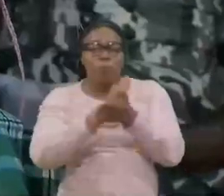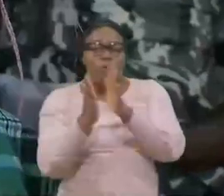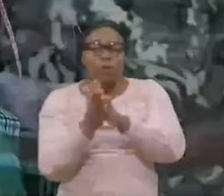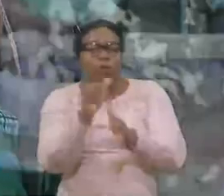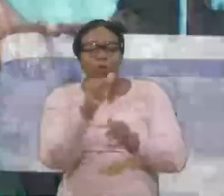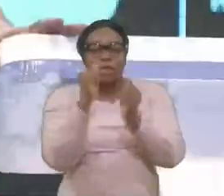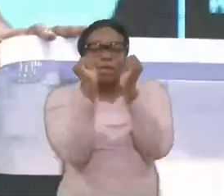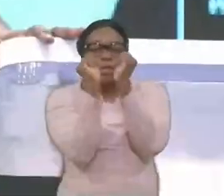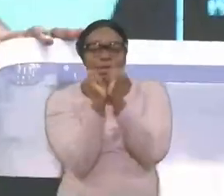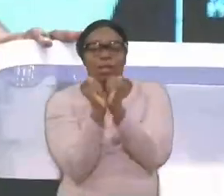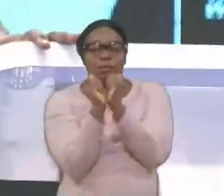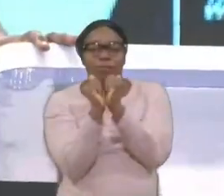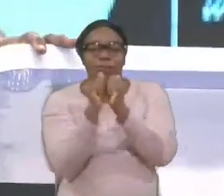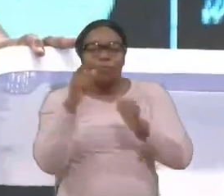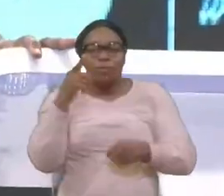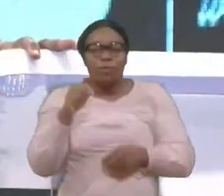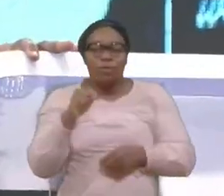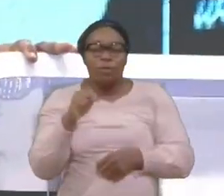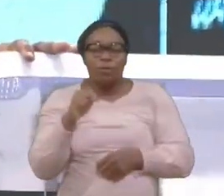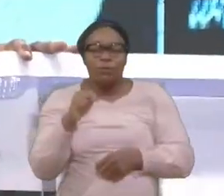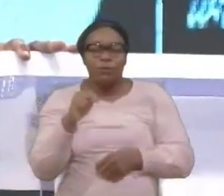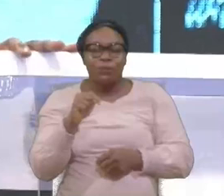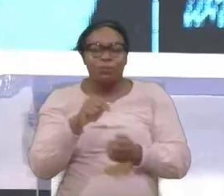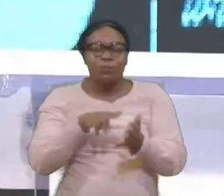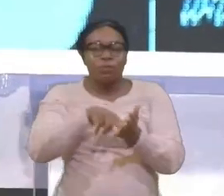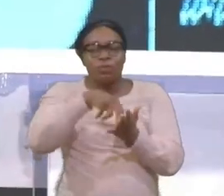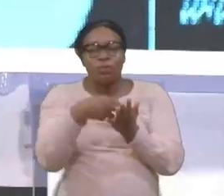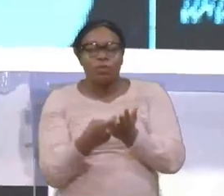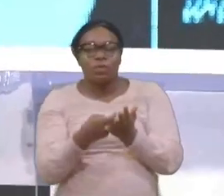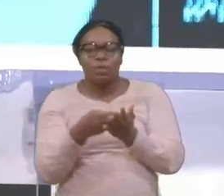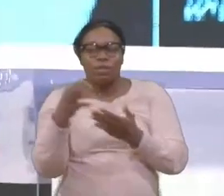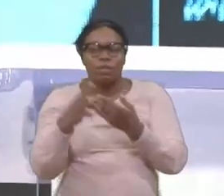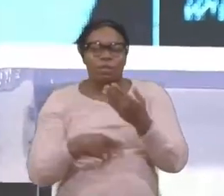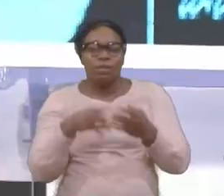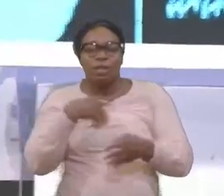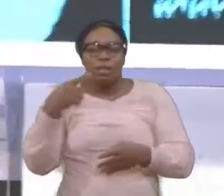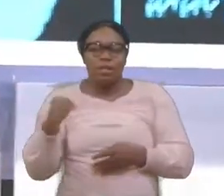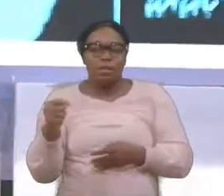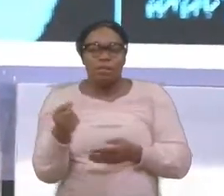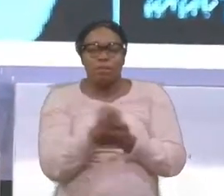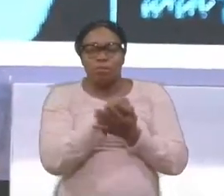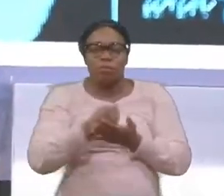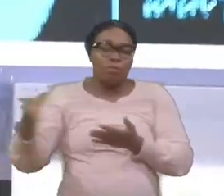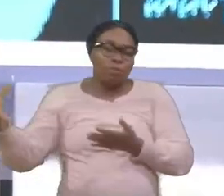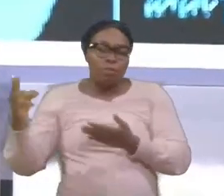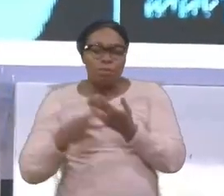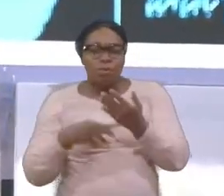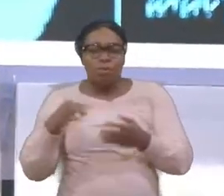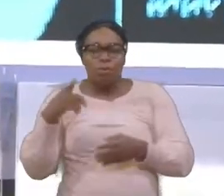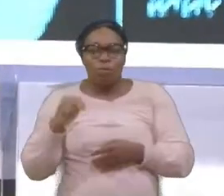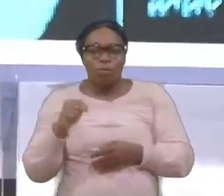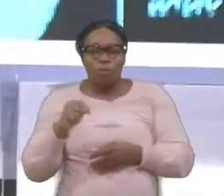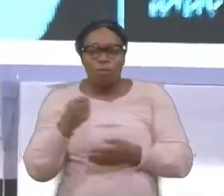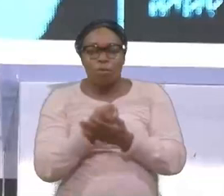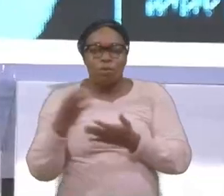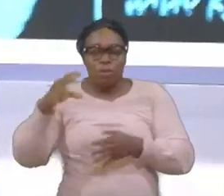l'agitation et l'insouciance de l'esclave prodigue deuxième point la